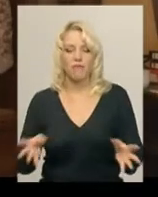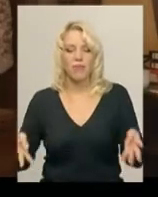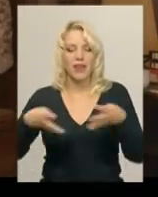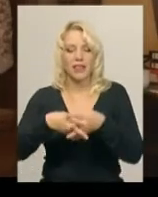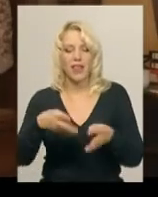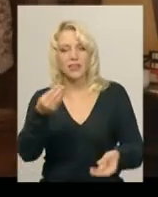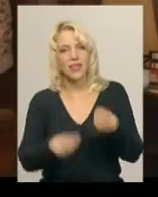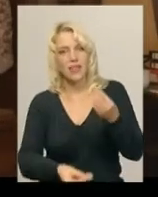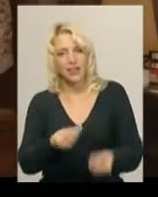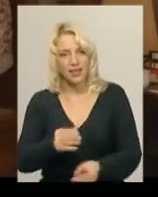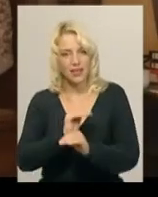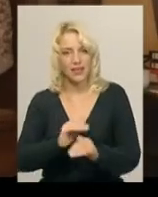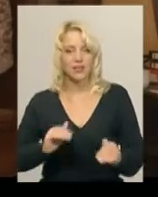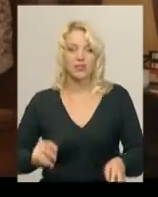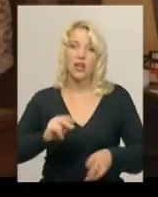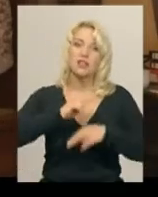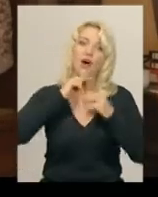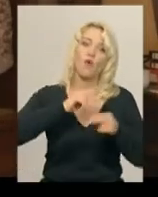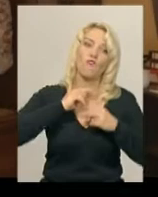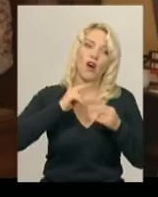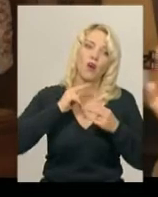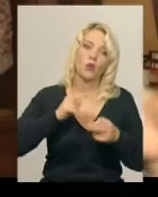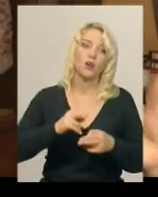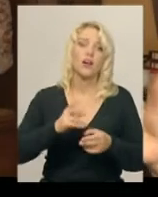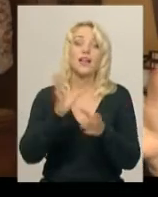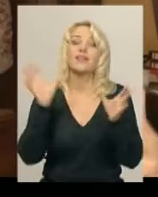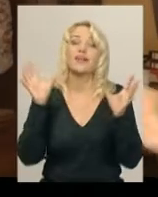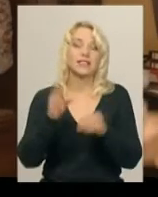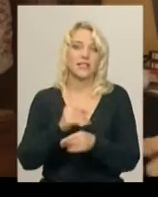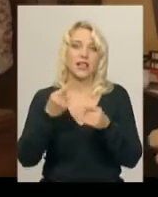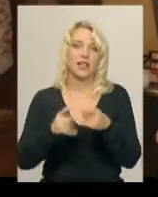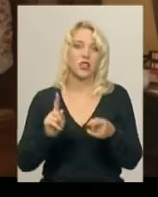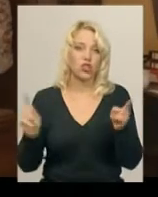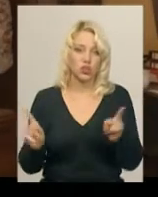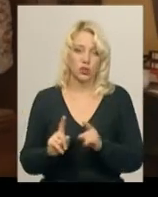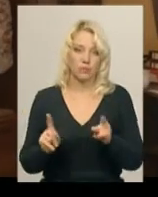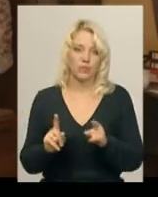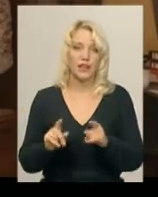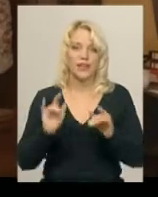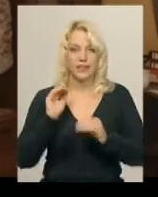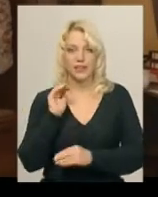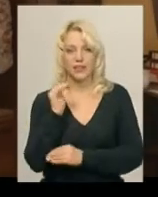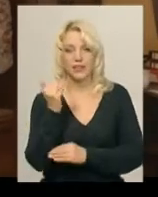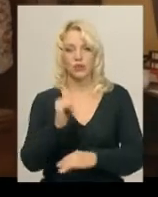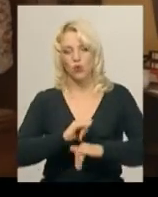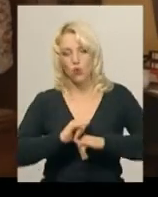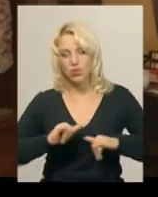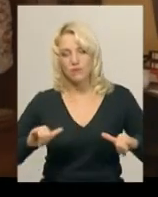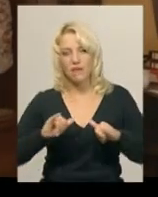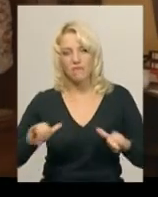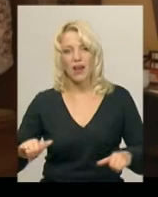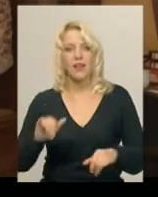ігри дитячі на увагу, на все, на таке, що дитину розвиває